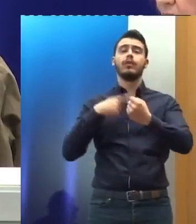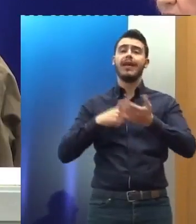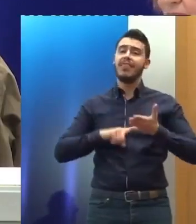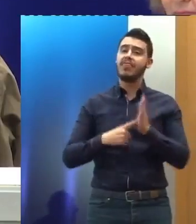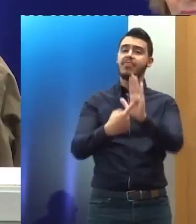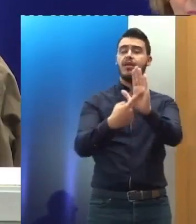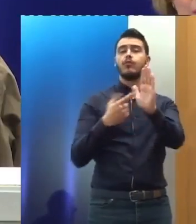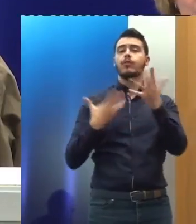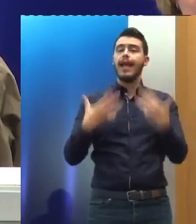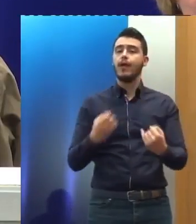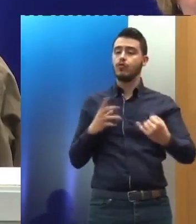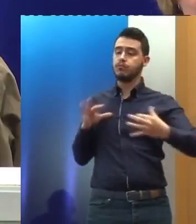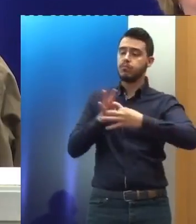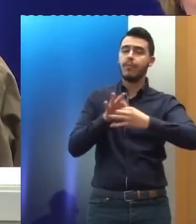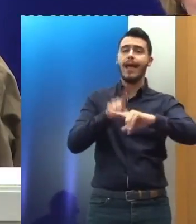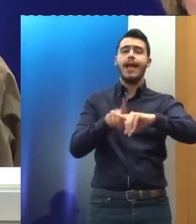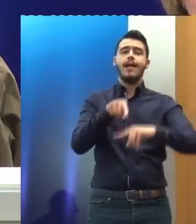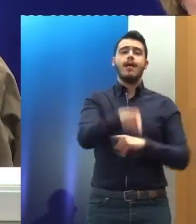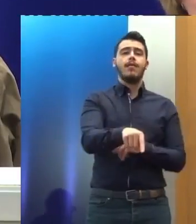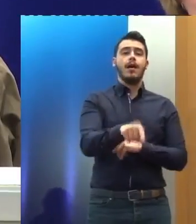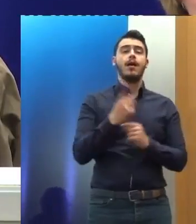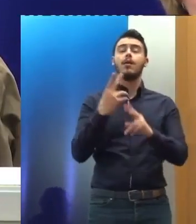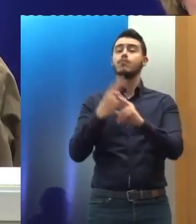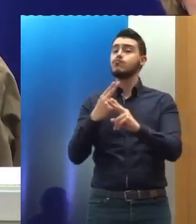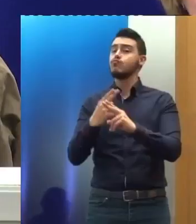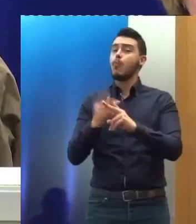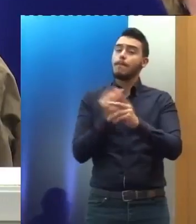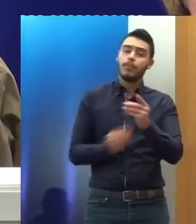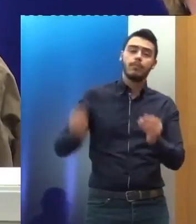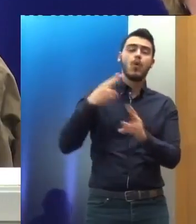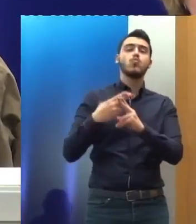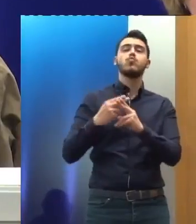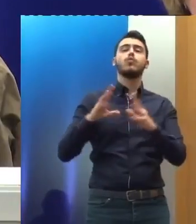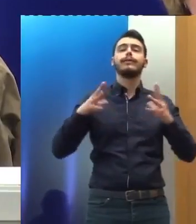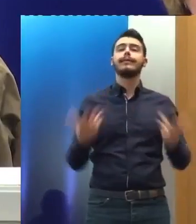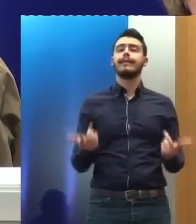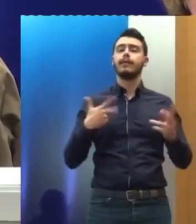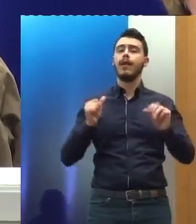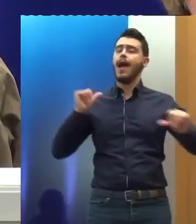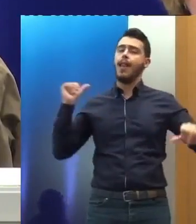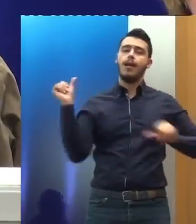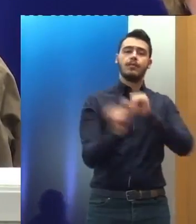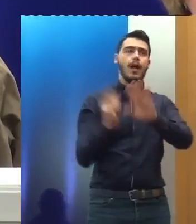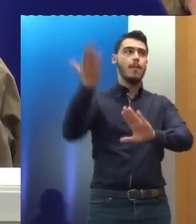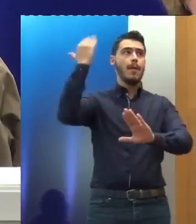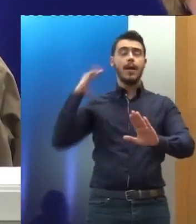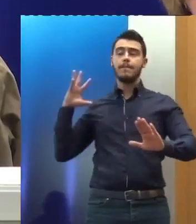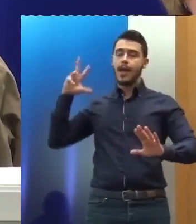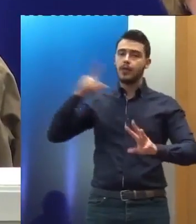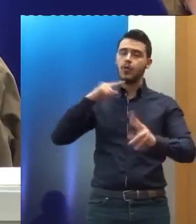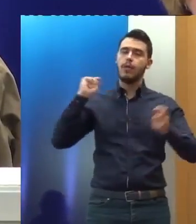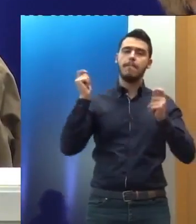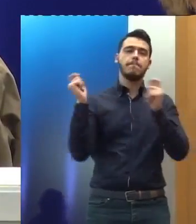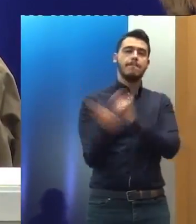αρχή, αυτό που είναι το πιο σημαντικό ίσως είναι ακριβώς ότι άλεξαν τα δεδομένα και ο άνθρωπος, το